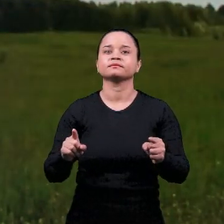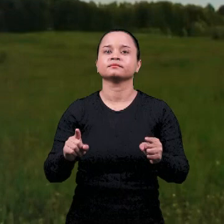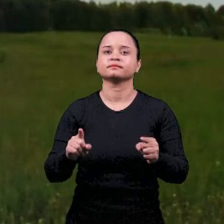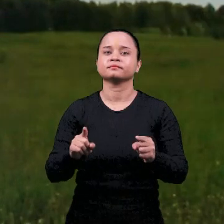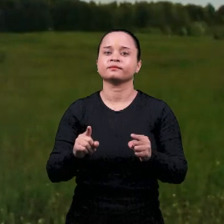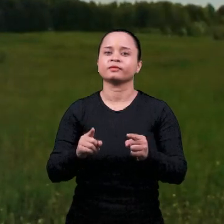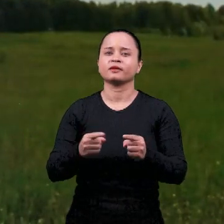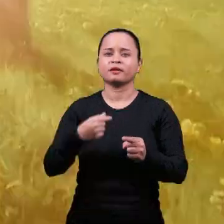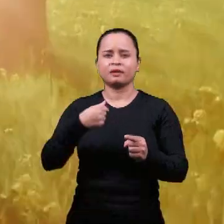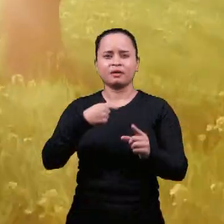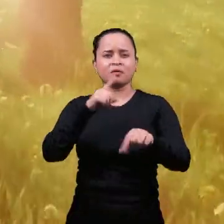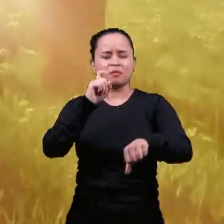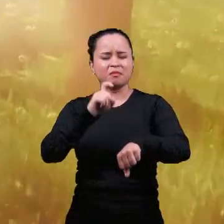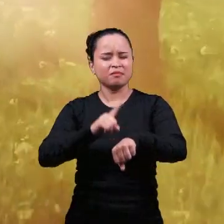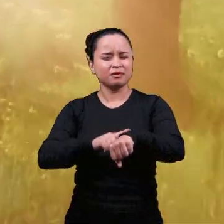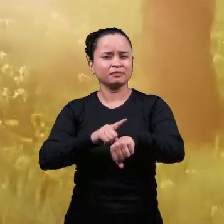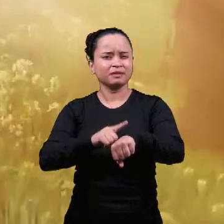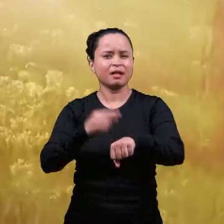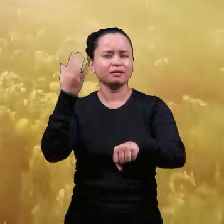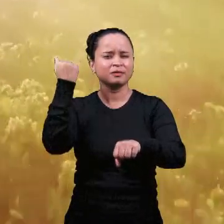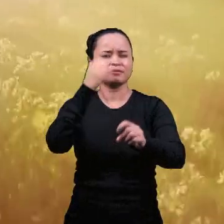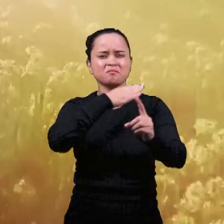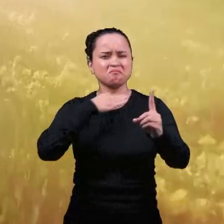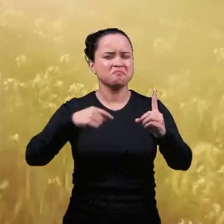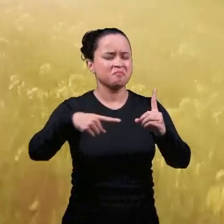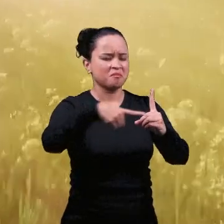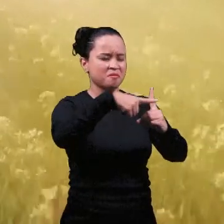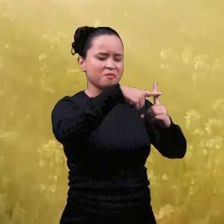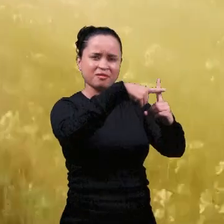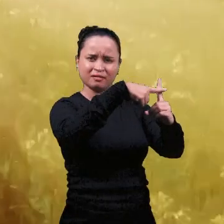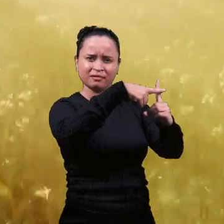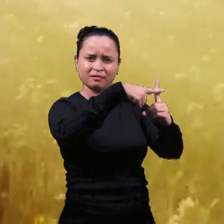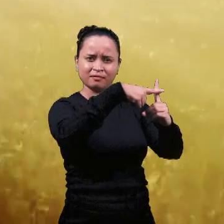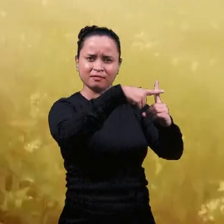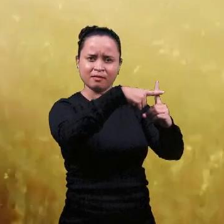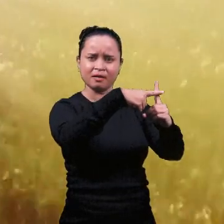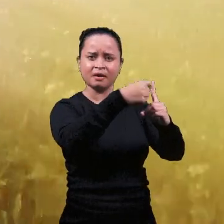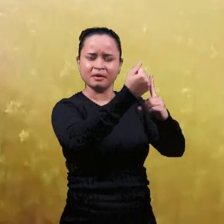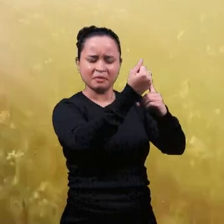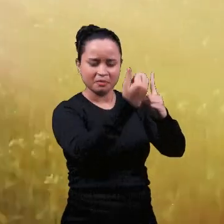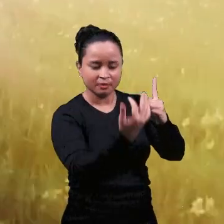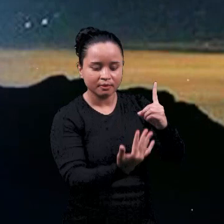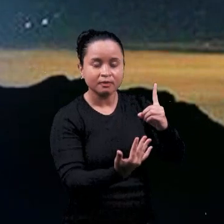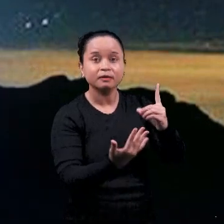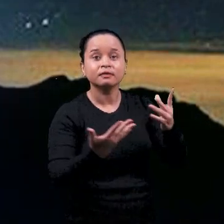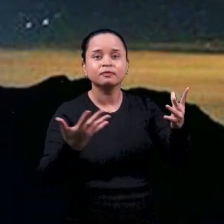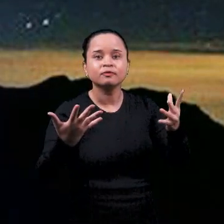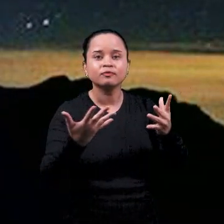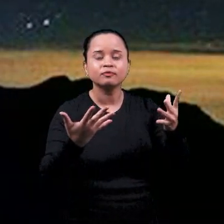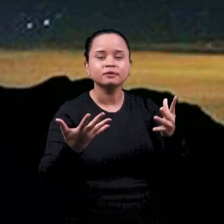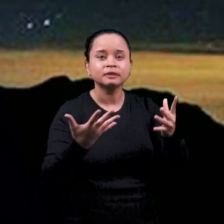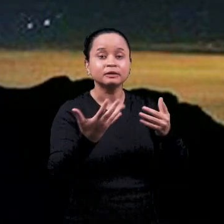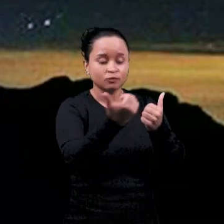У ног креста, когда я дрожал, вечная благодать сошла на меня.